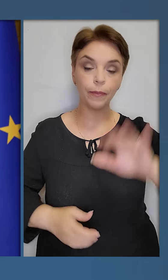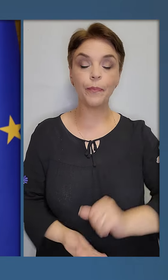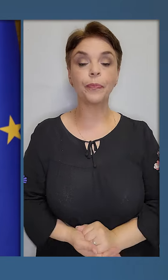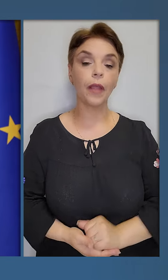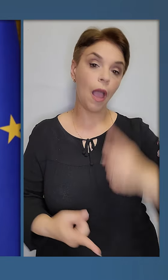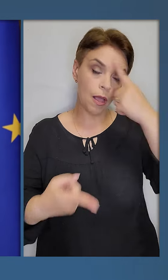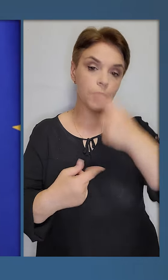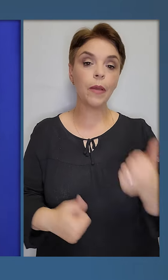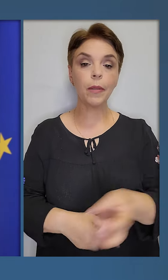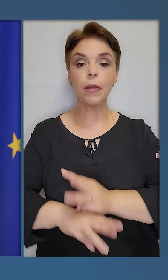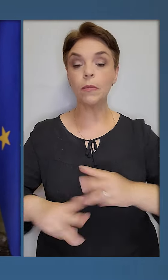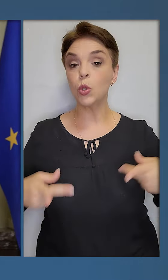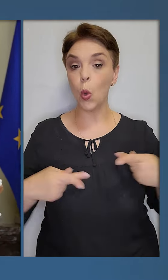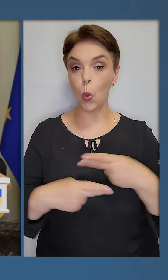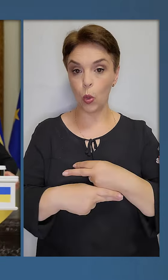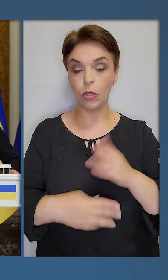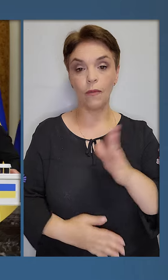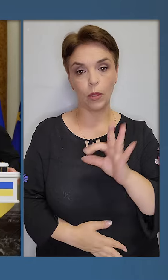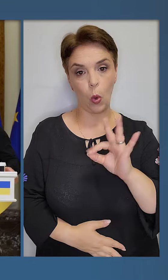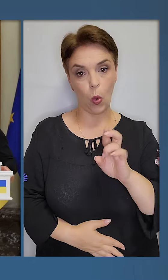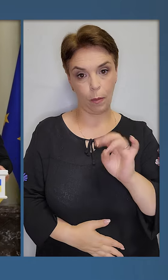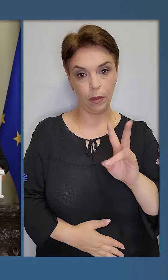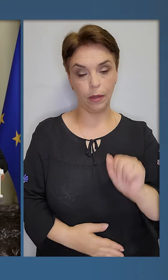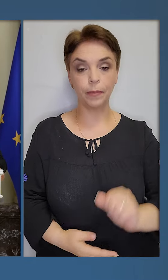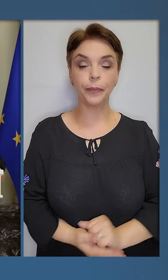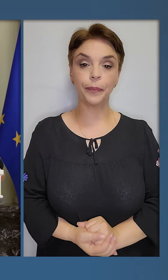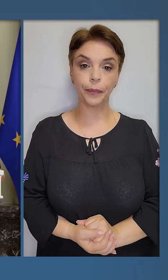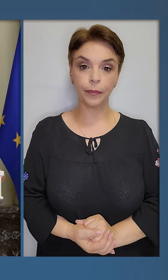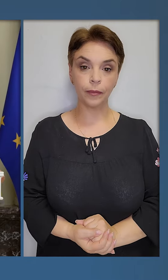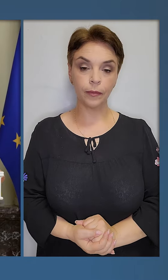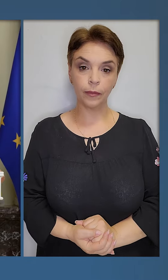Заява прем'єр-міністра Угорщини Віктора Орбана.